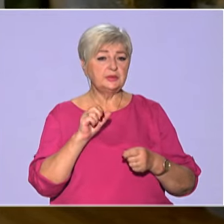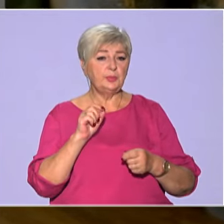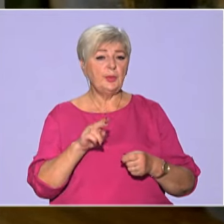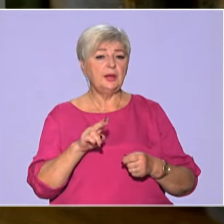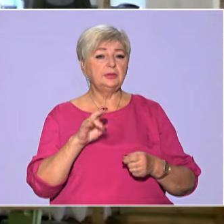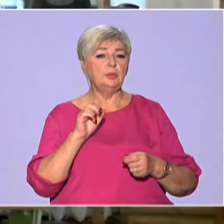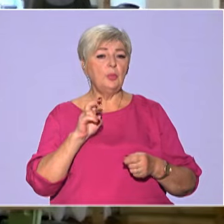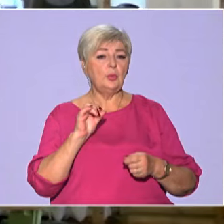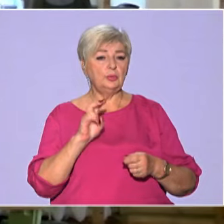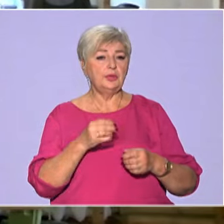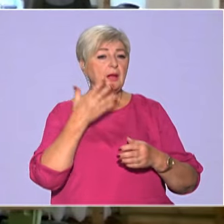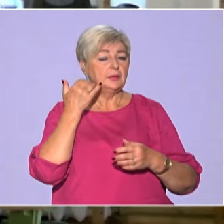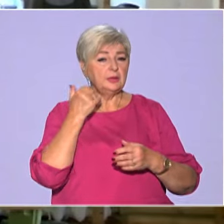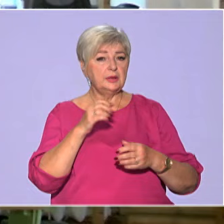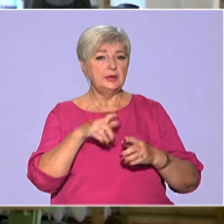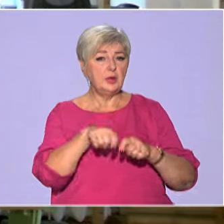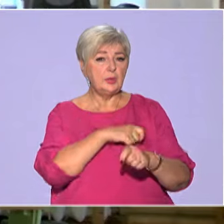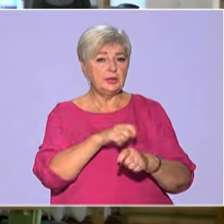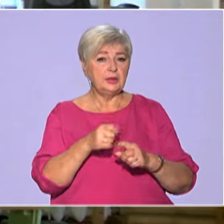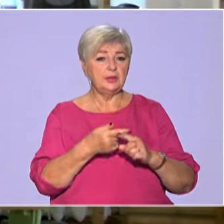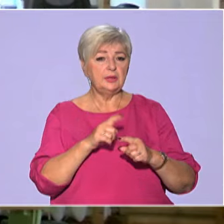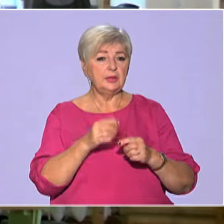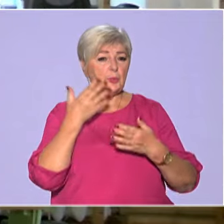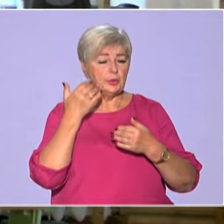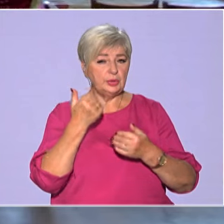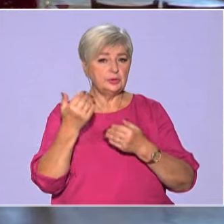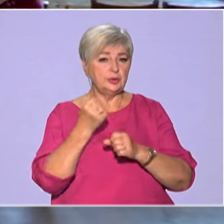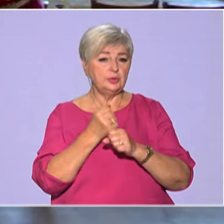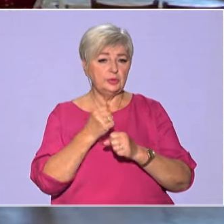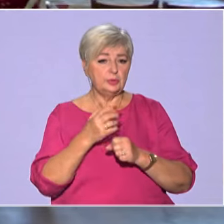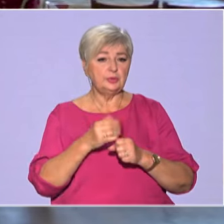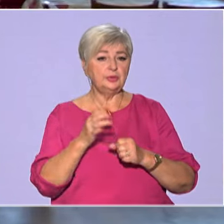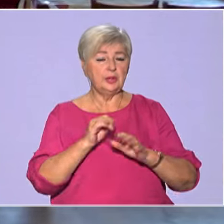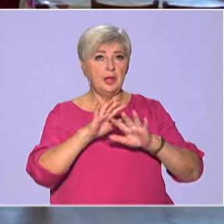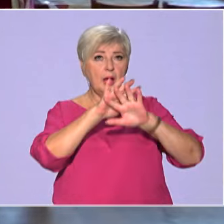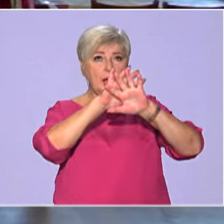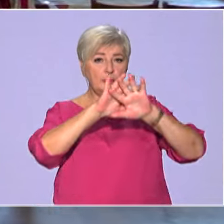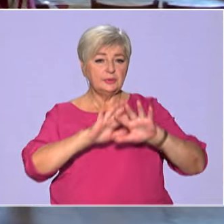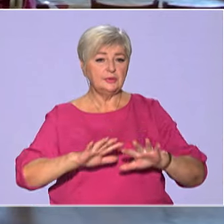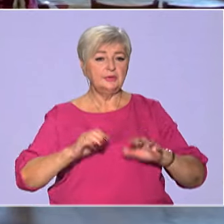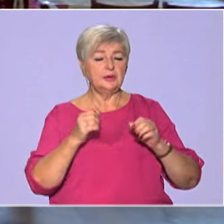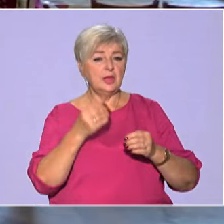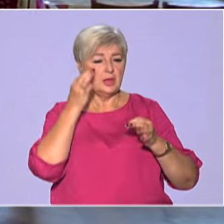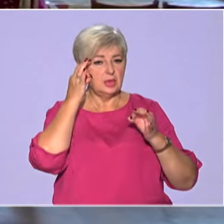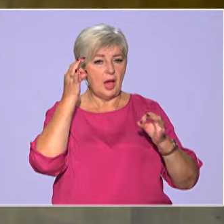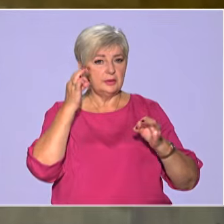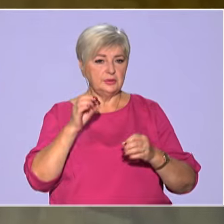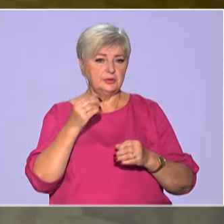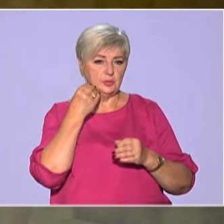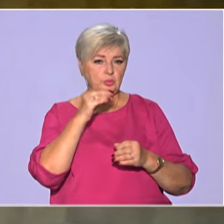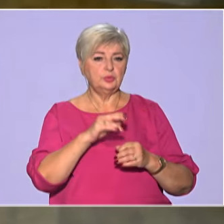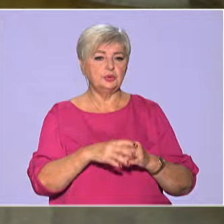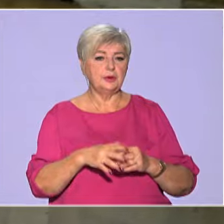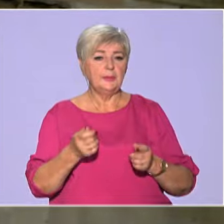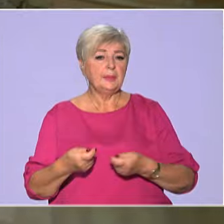Легкий та сучасний матеріал, який полегшує їхню роботу та водночас робить маскувальні сітки якіснішими. Волонтери